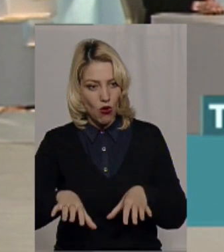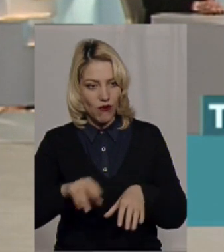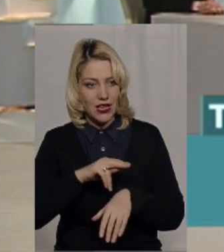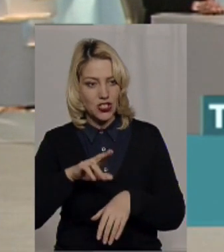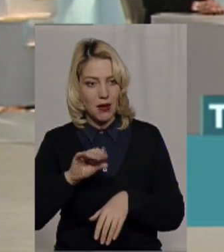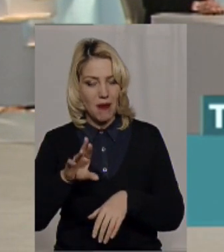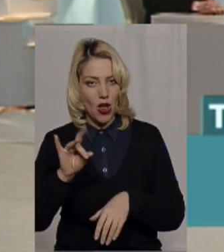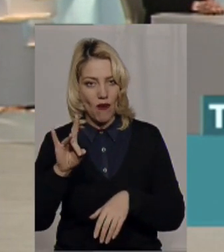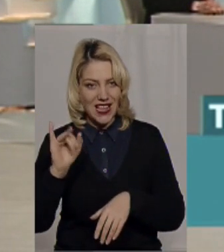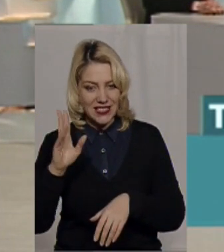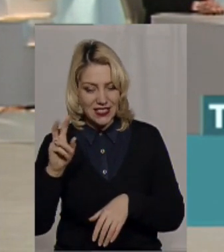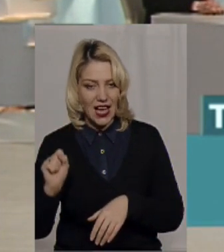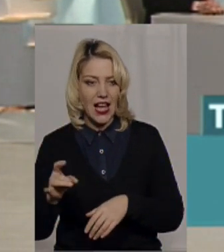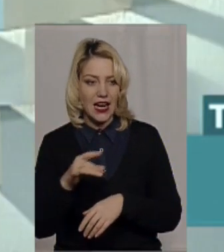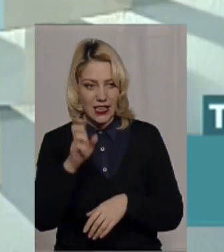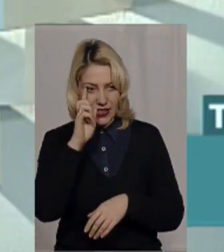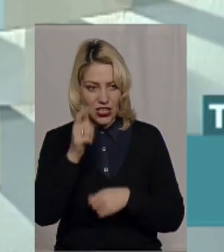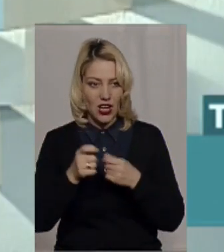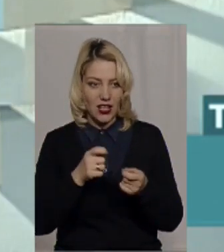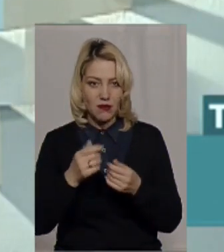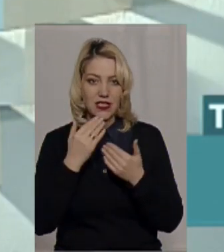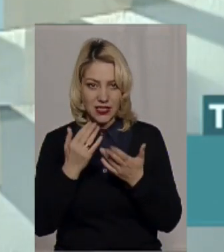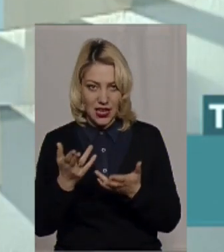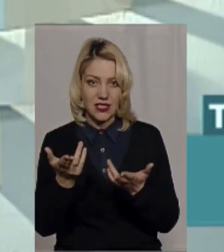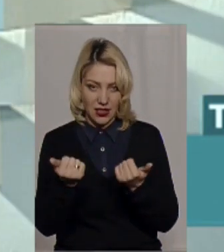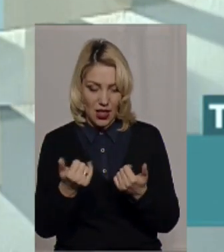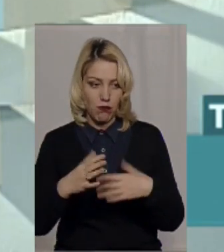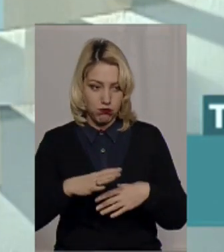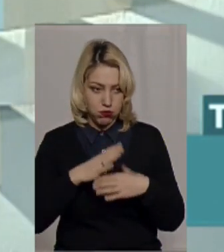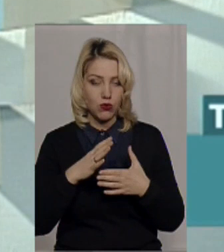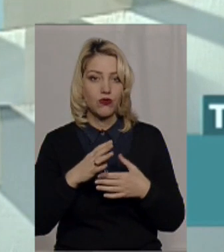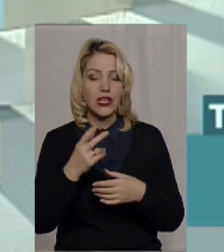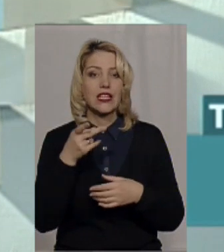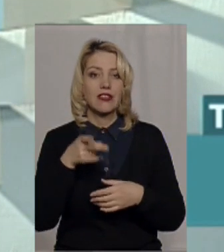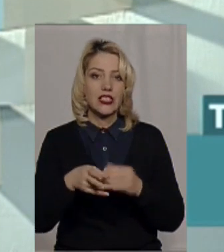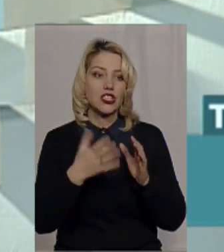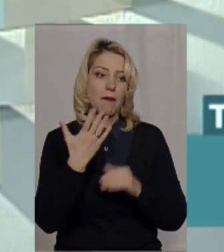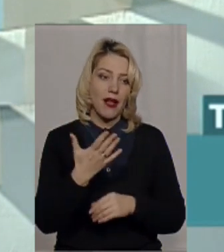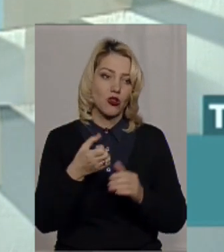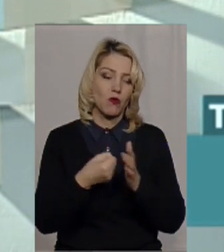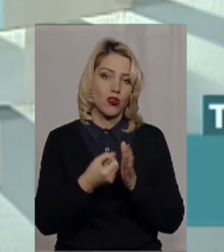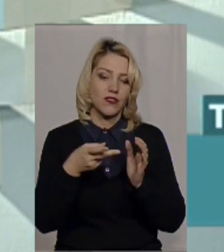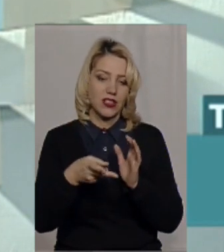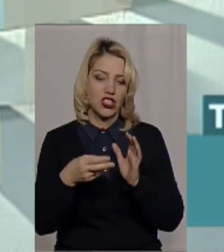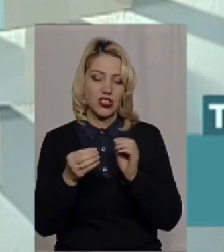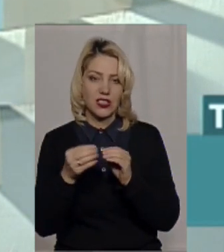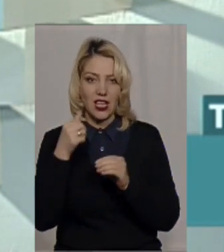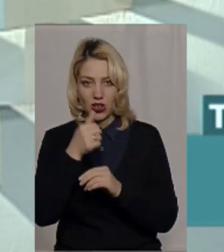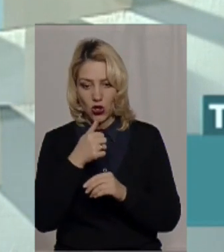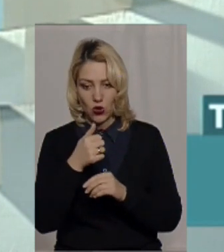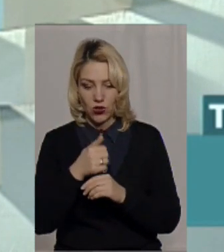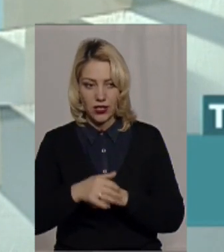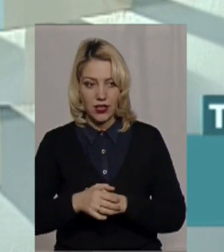Чемеревецької райдержадміністрації. Так, був з 2005 по 2010 рік. як ви